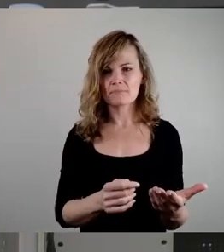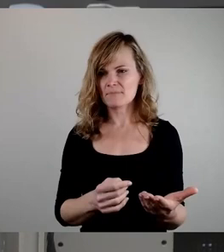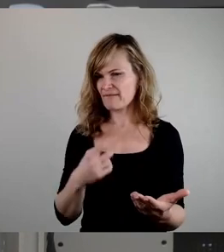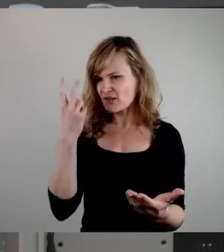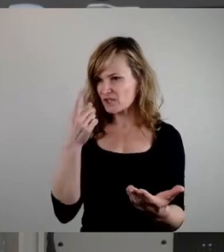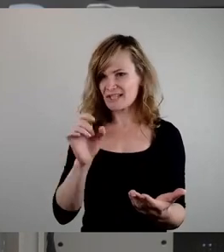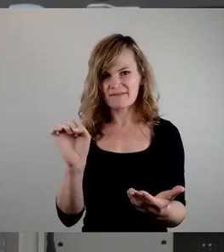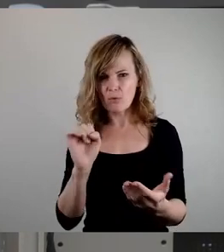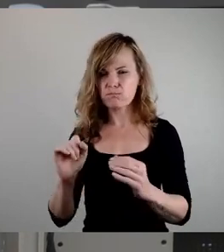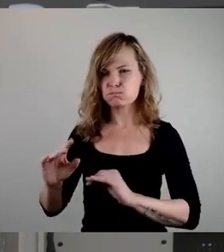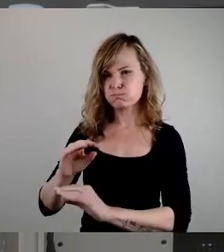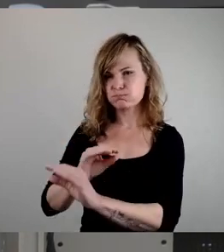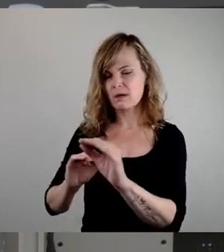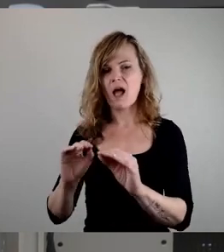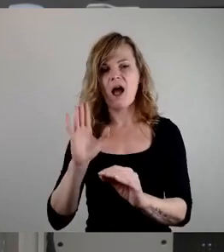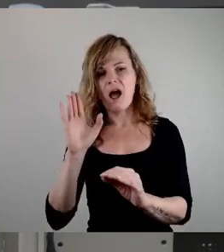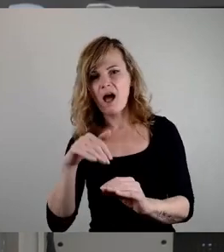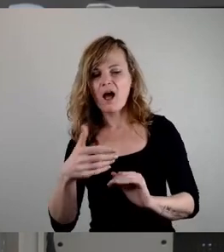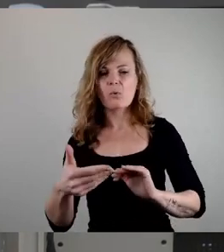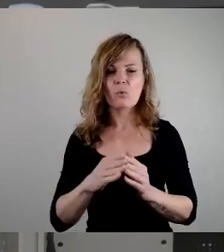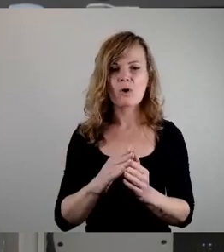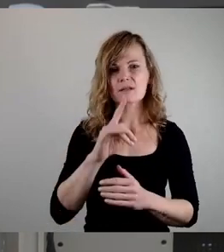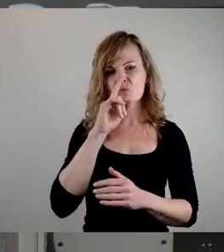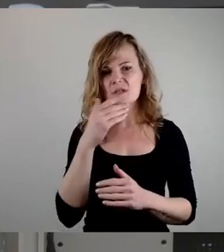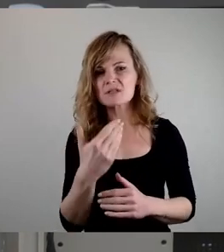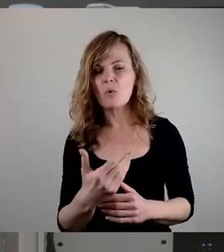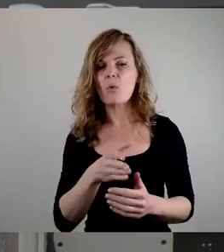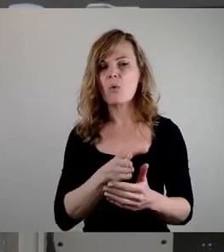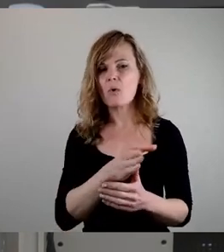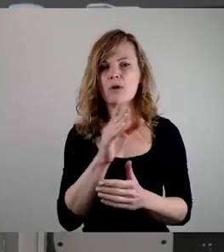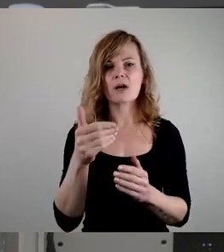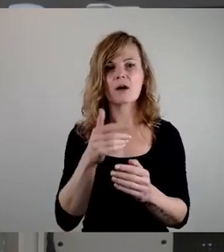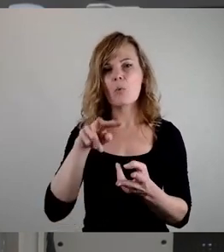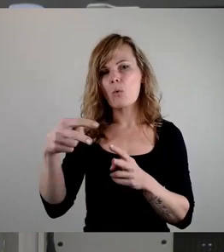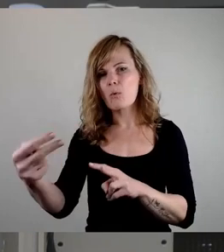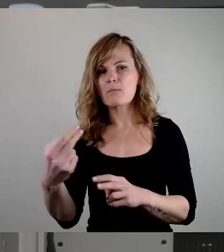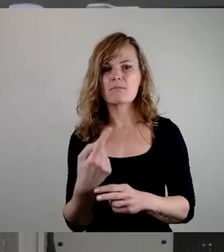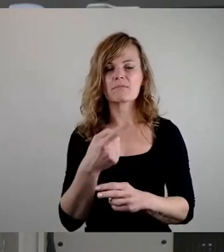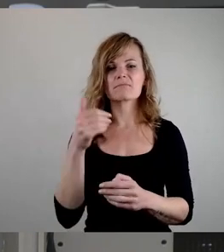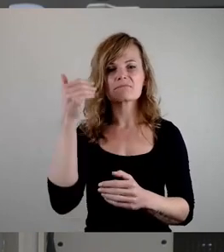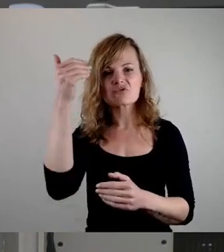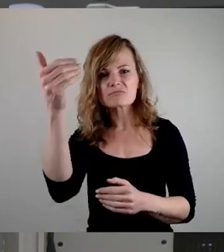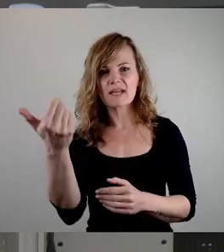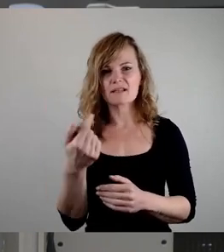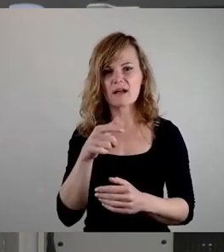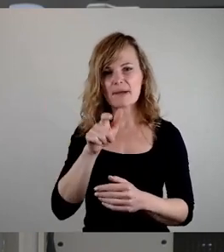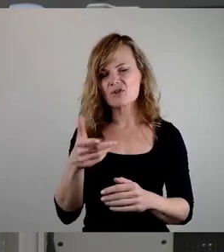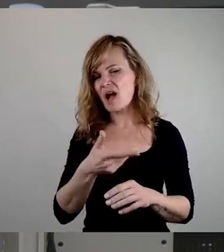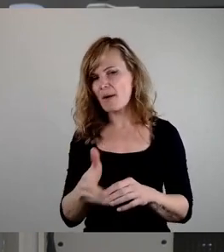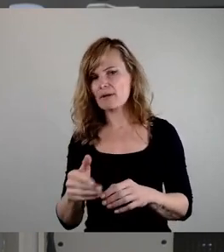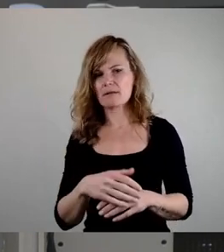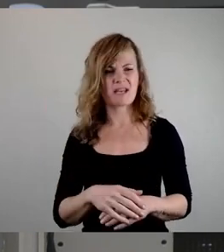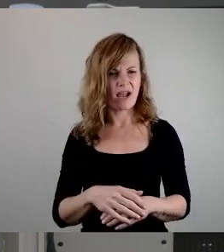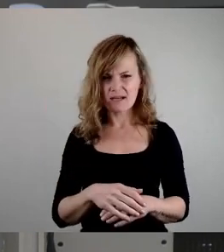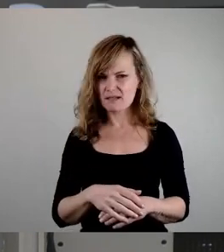Umständen nur ein Trend sein könnte, der sehr kurzfristig ist, das sehe ich ehrlich gesagt nicht, dafür sehe ich keine Anhaltspunkte. Ich glaube, dass die Anmeldezahlen stabil